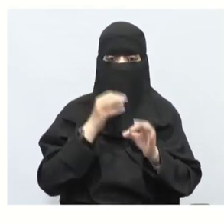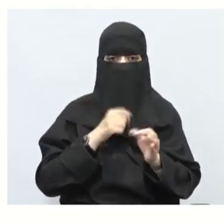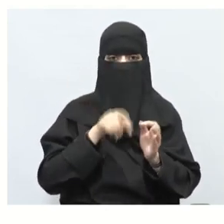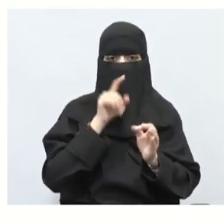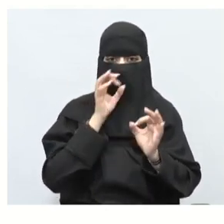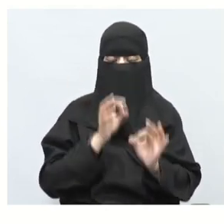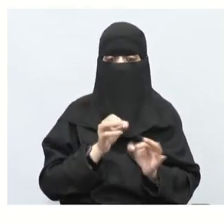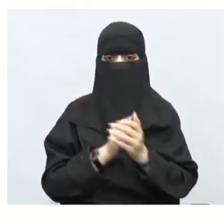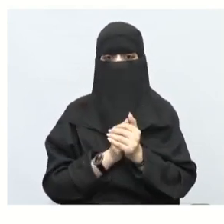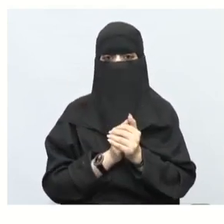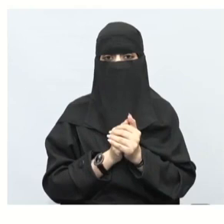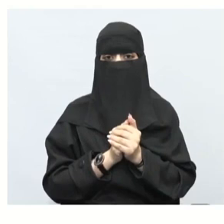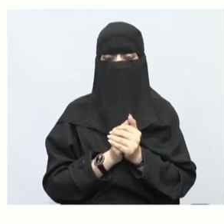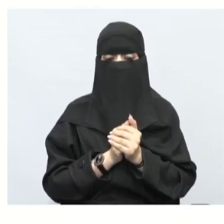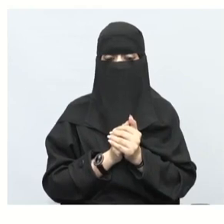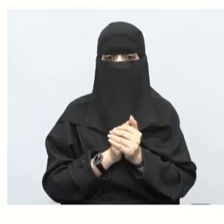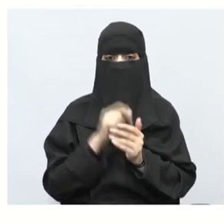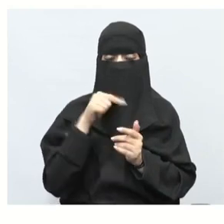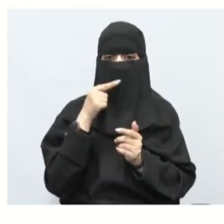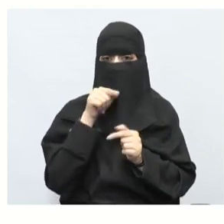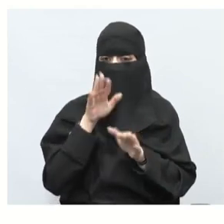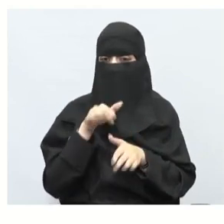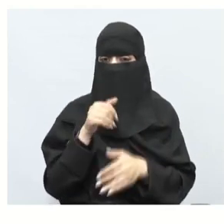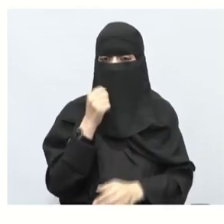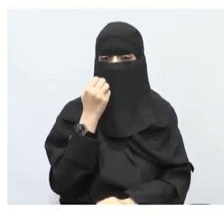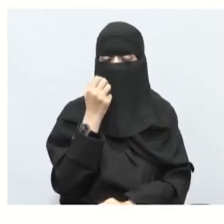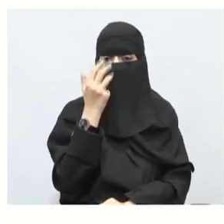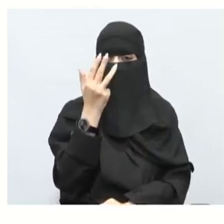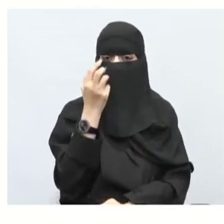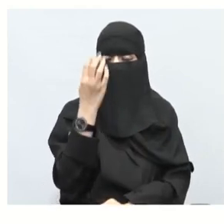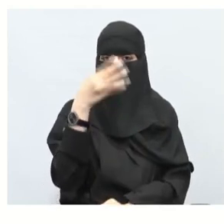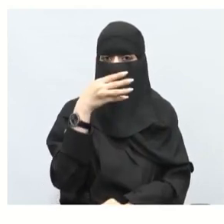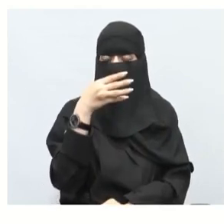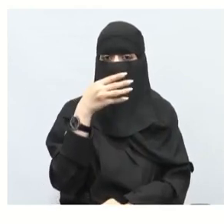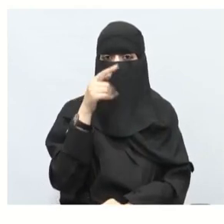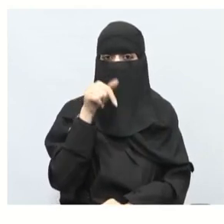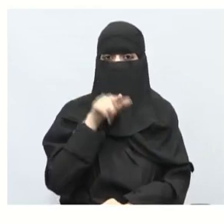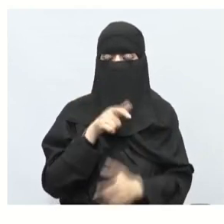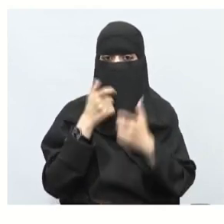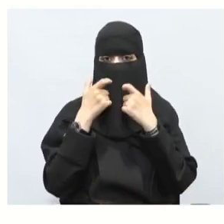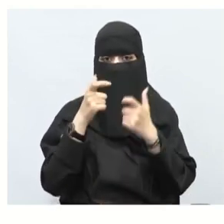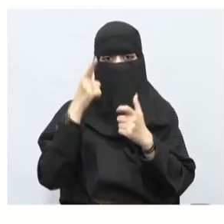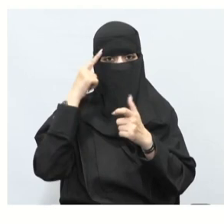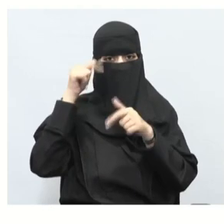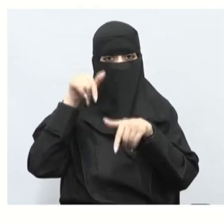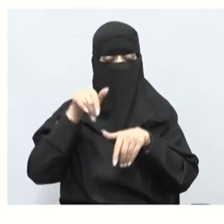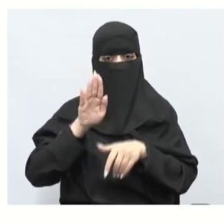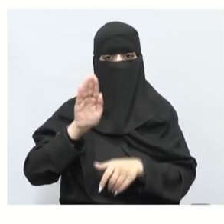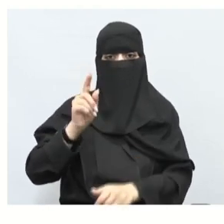ثانية مثلا لو جيني هنا صارة كم قبل قليل تسعو أربعون يستعد تمام علشان تعرف سناء